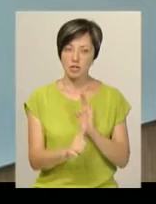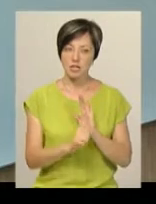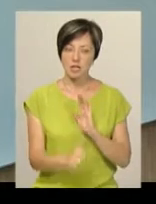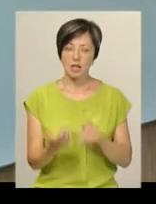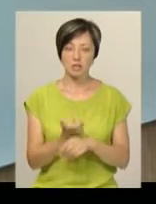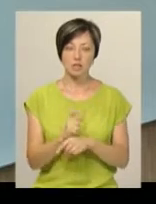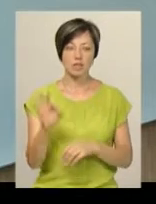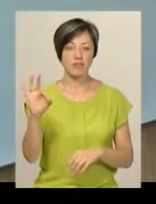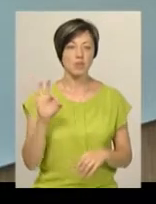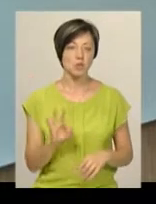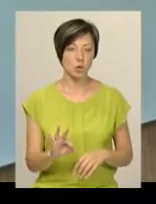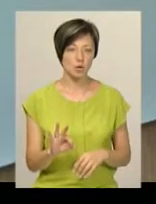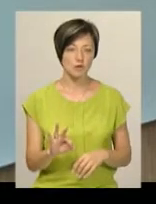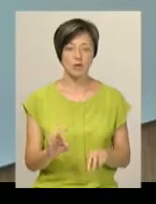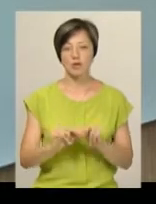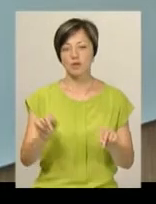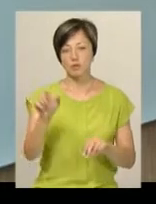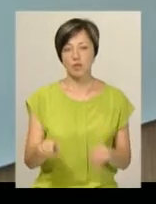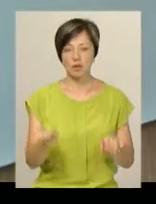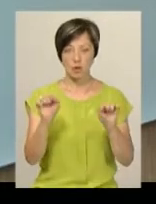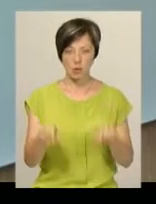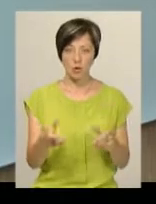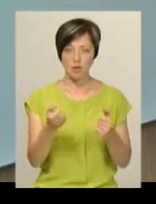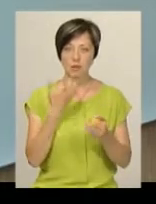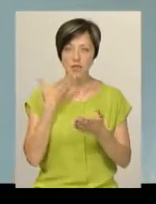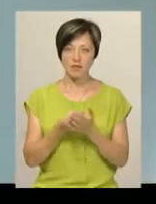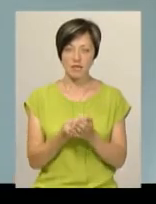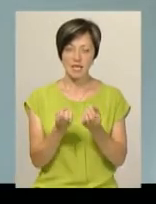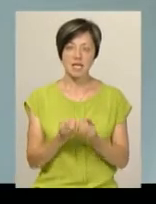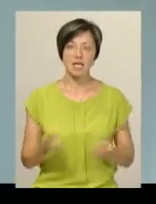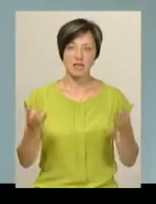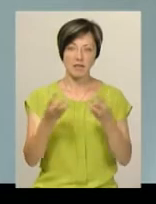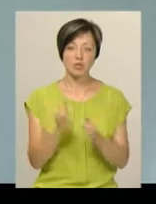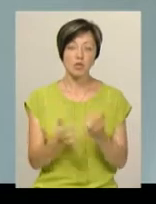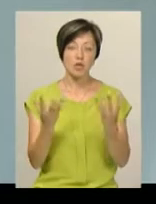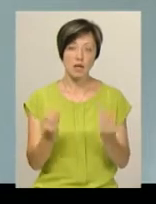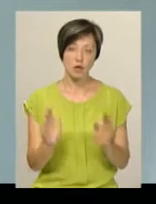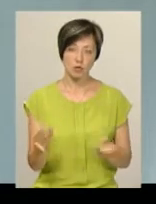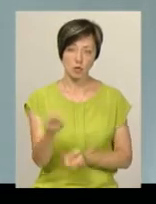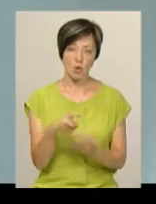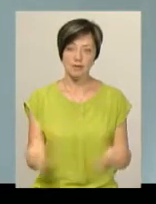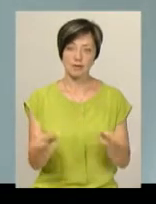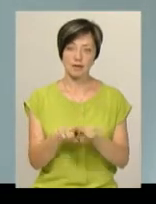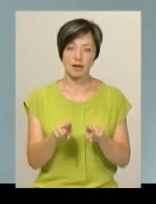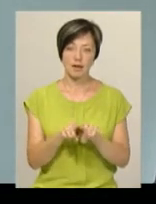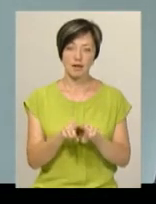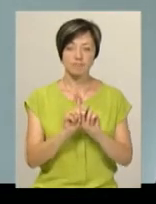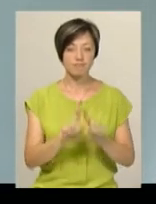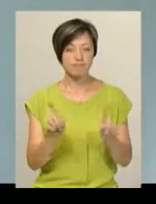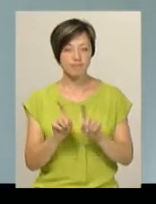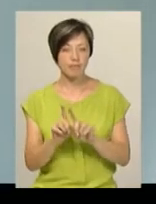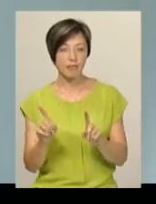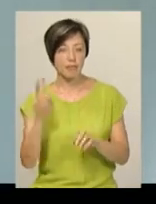і більше відсотків, вчитель міг отримати свій сертифікат. Щодня ми будемо шукати якісь такі тоненькі нотки